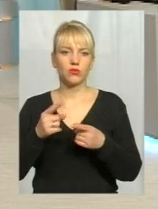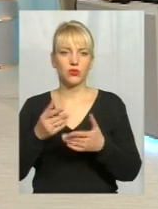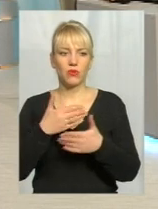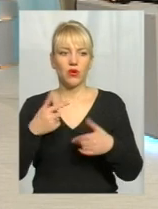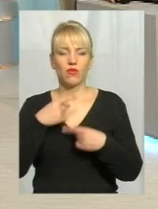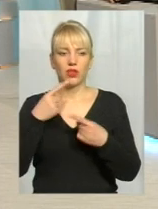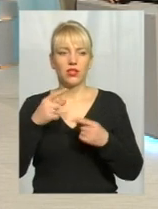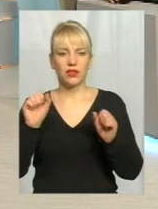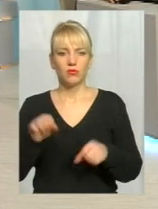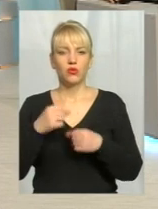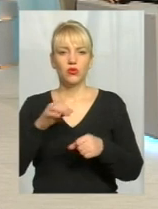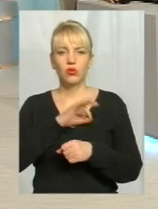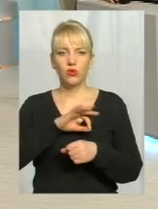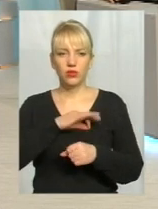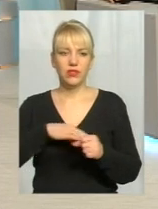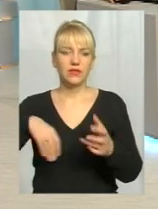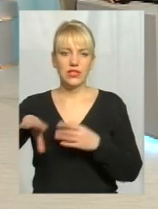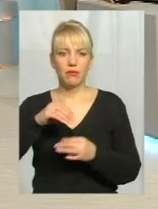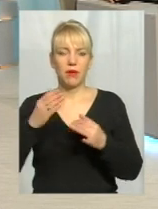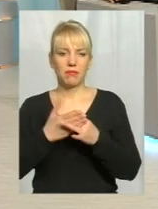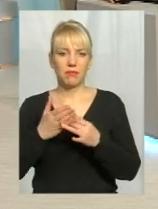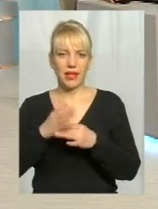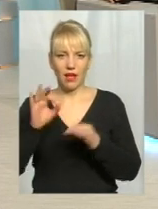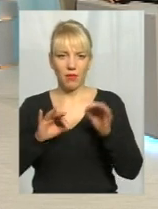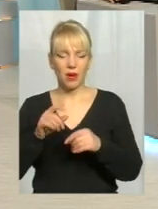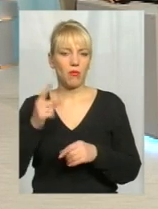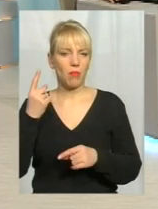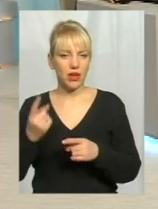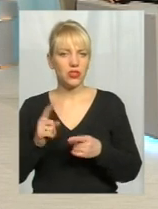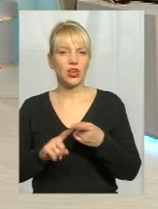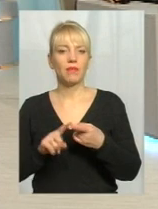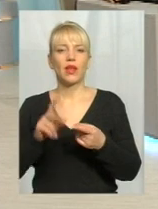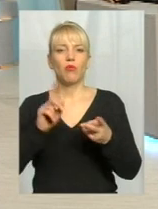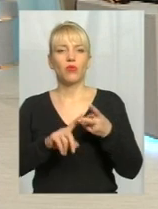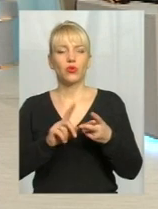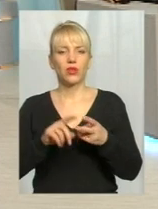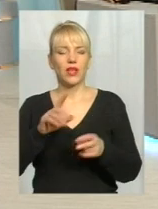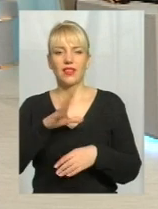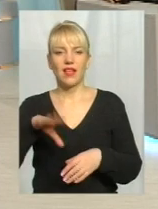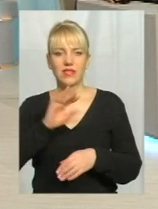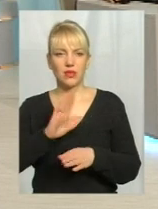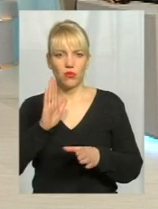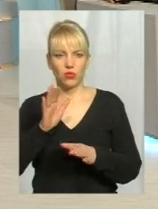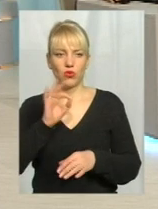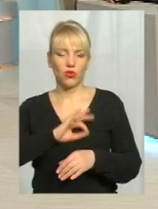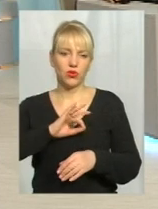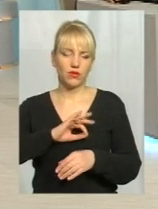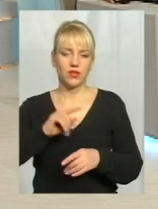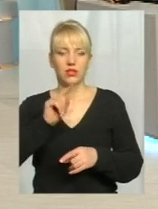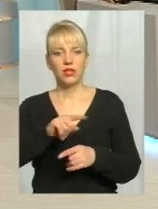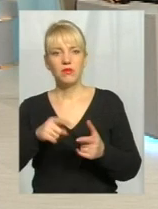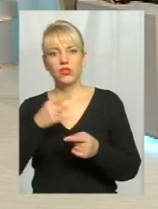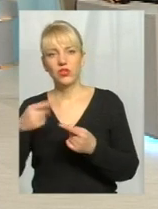говорили, неможливо скористатися всіма пільгами. Це, по-перше, по-інше, не всі будуть користуватися тими чи іншими